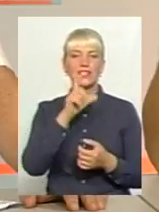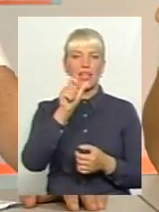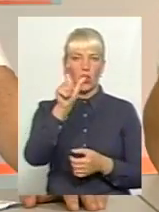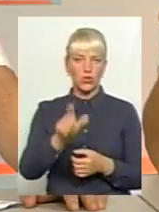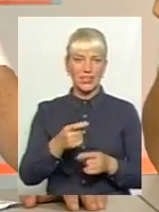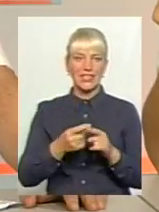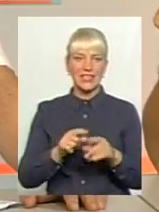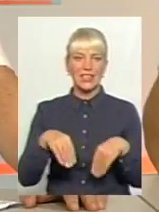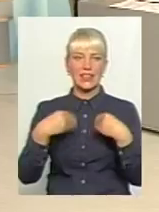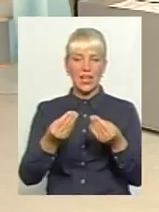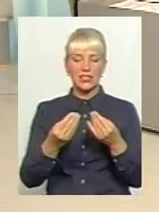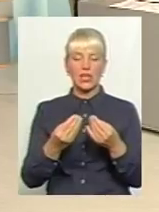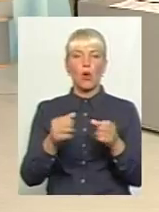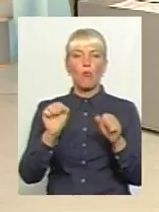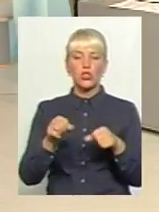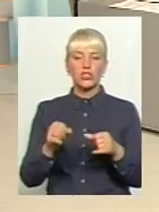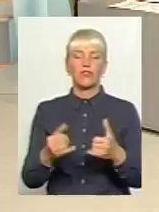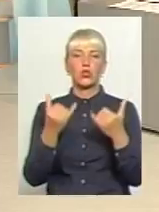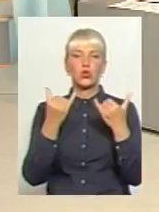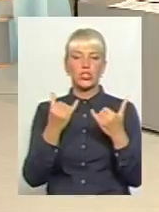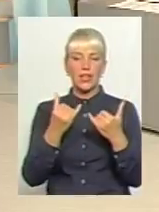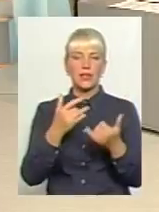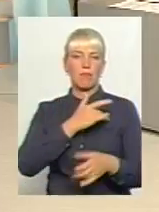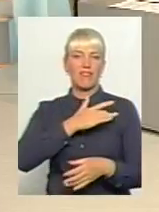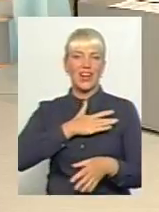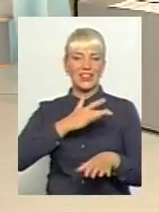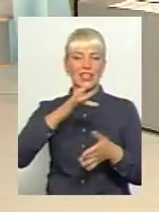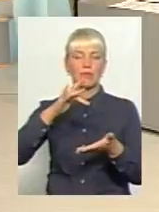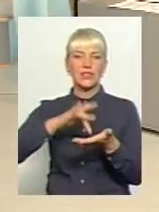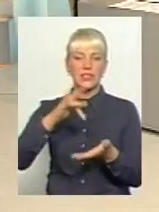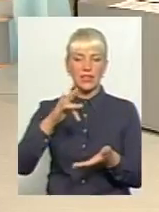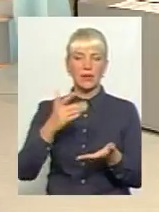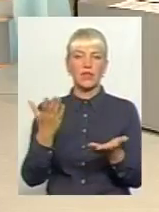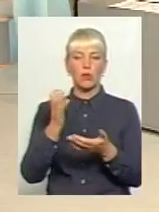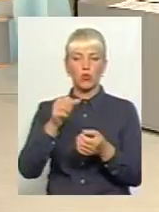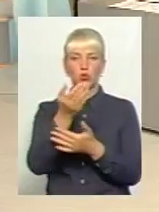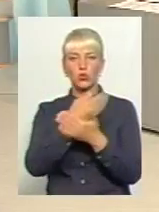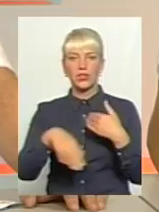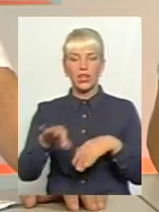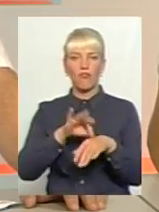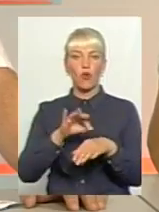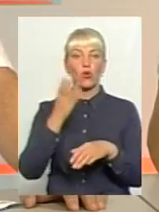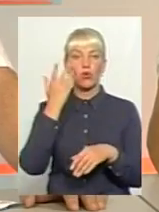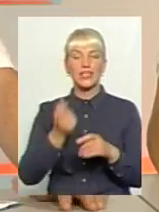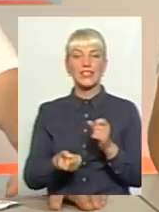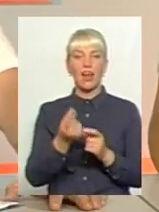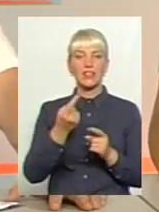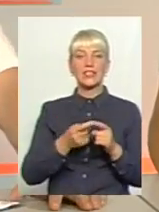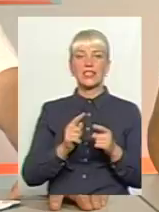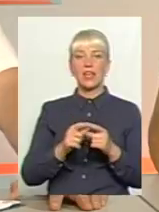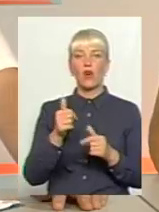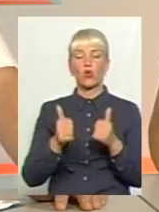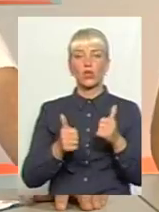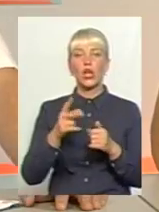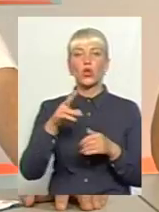сучасним центром, приватним, в які можуть піти хворі, і коли з'явиться ця конкуренція, тоді рівень